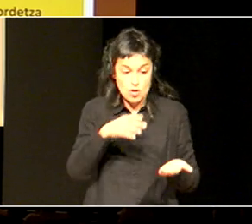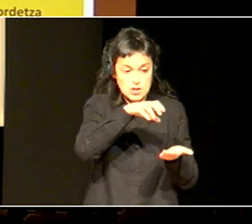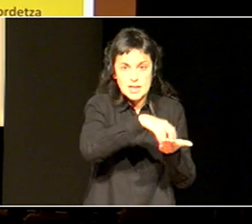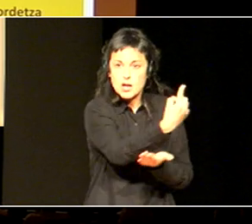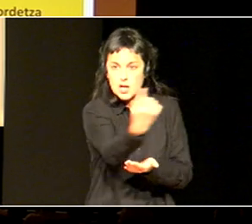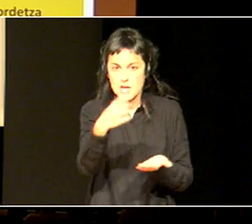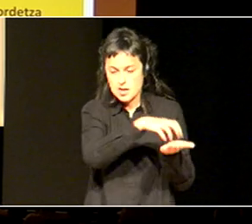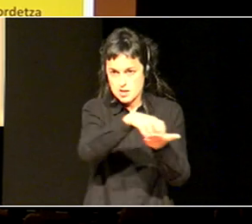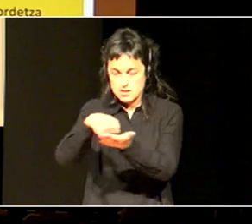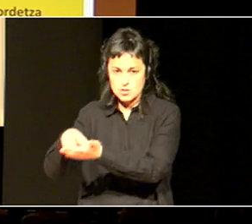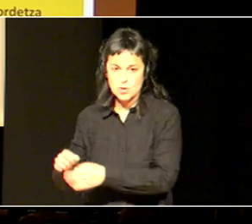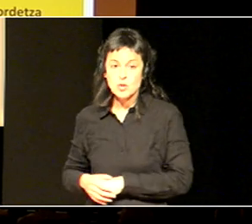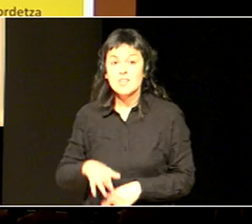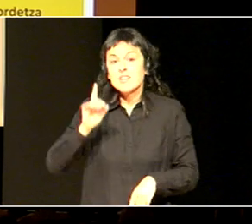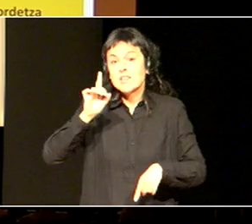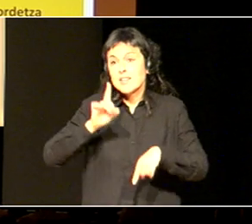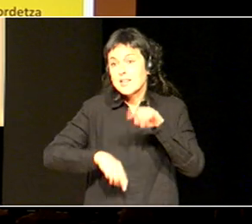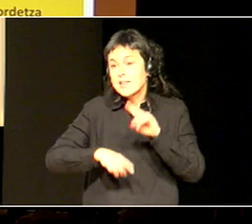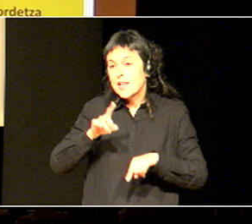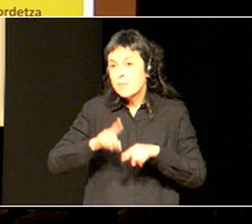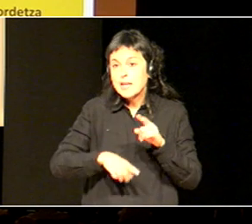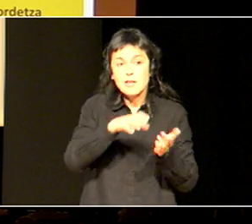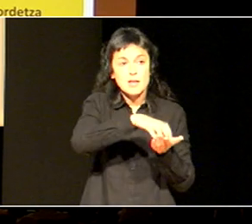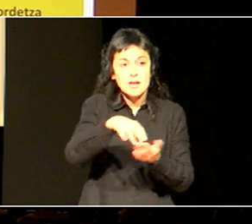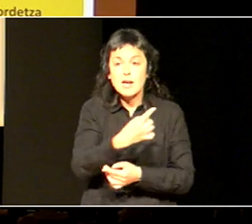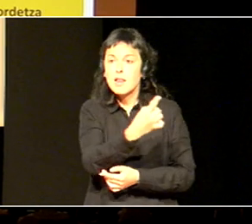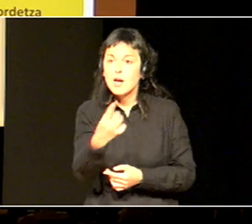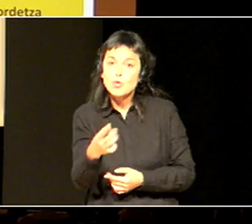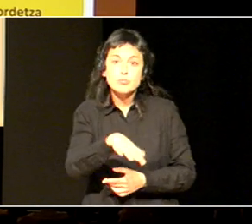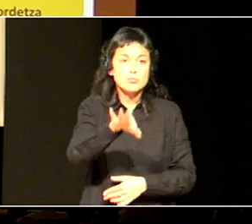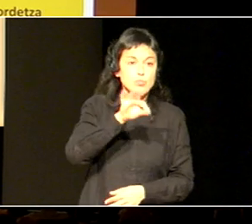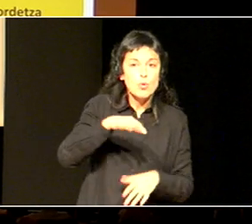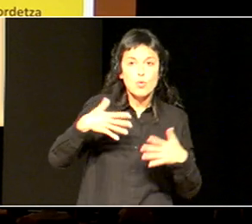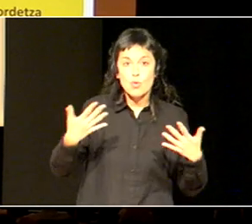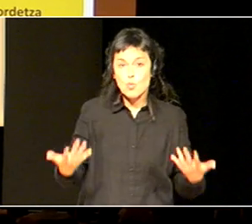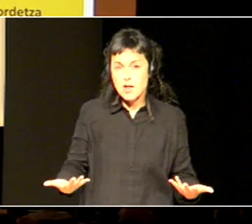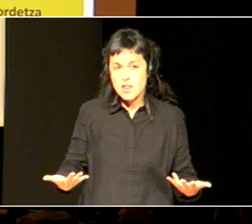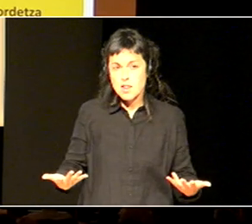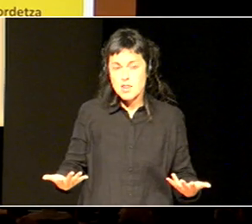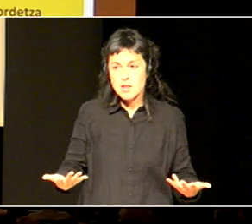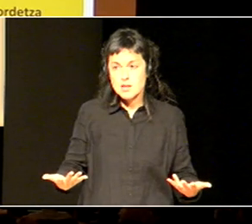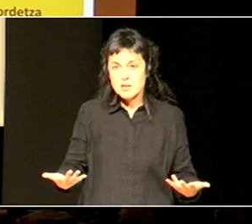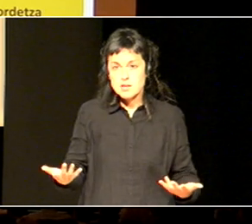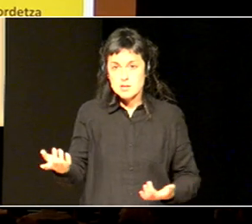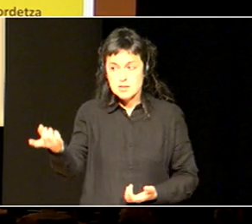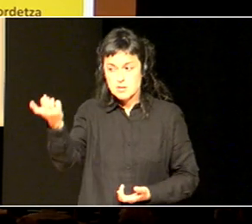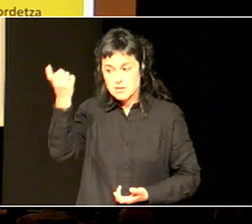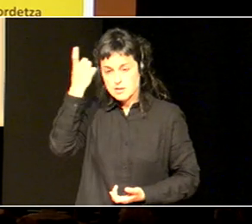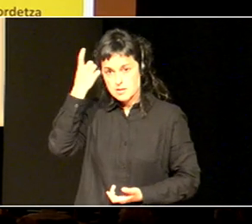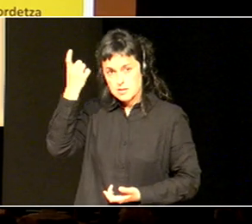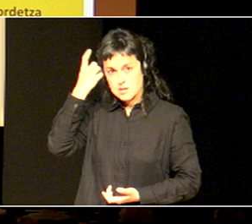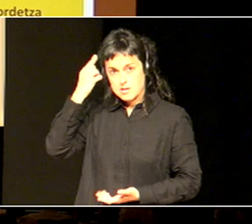ikastetxetan, eta, segun zenolako, erabaki akartzen dira, ba, azken finean, gurek, ikaslei, erantzunek,